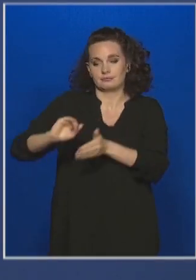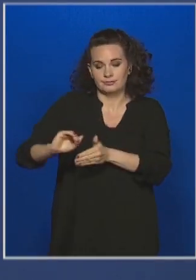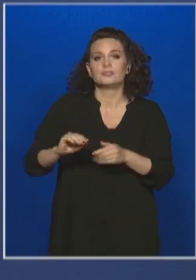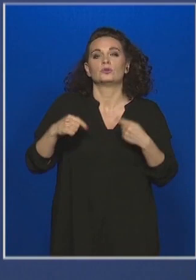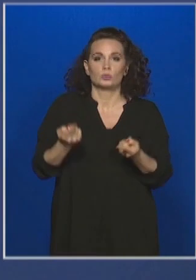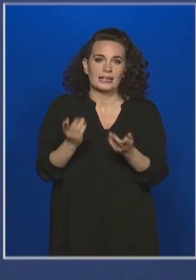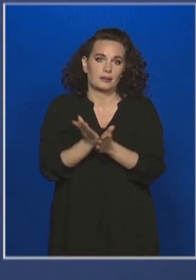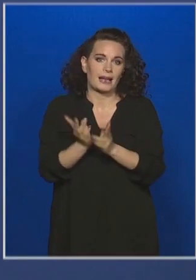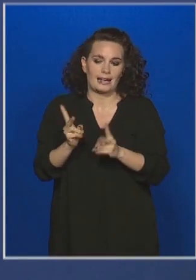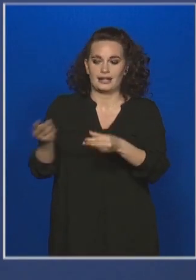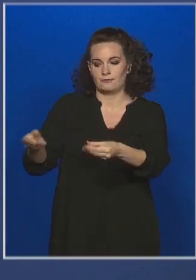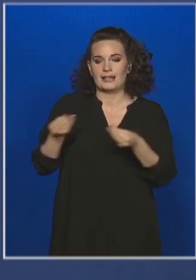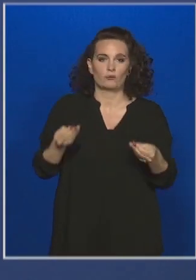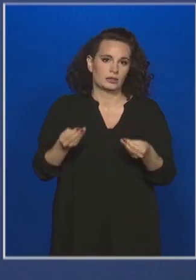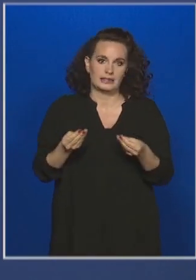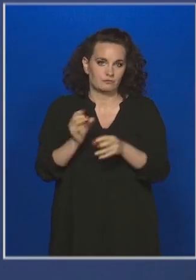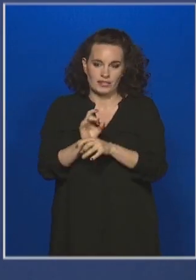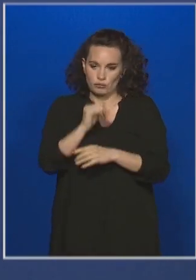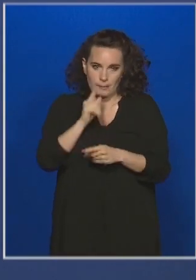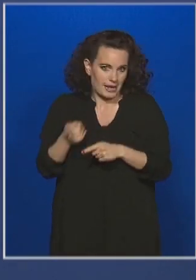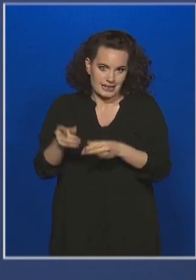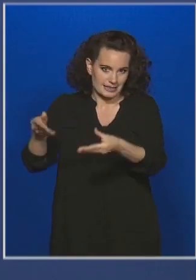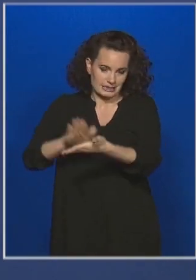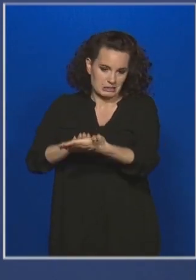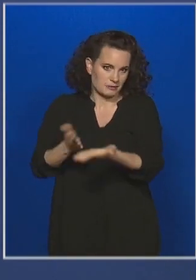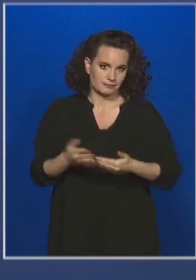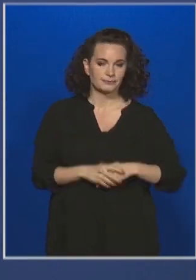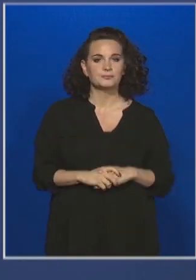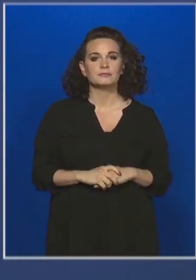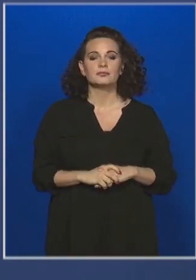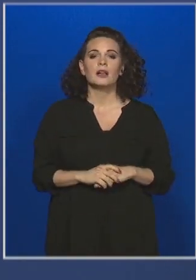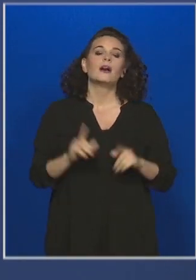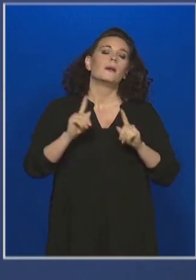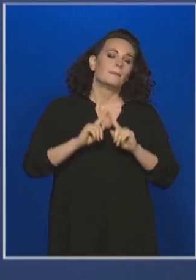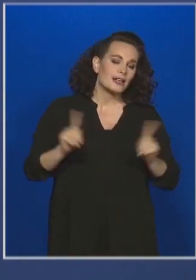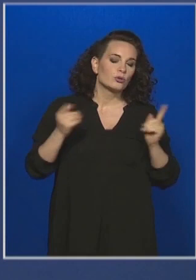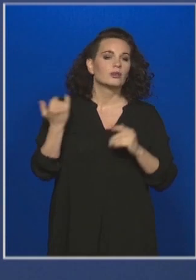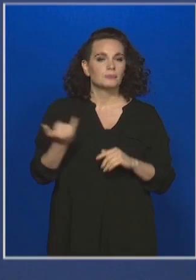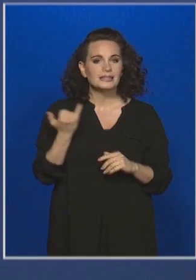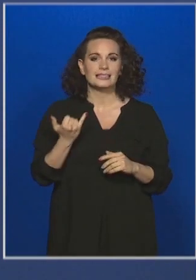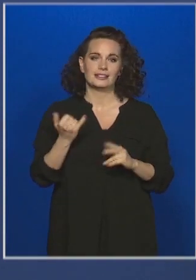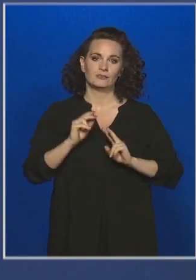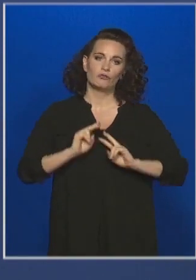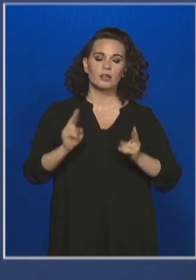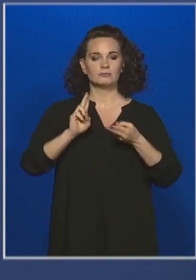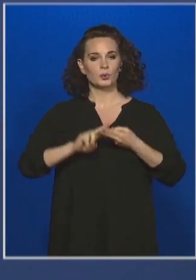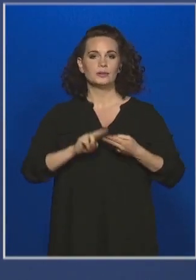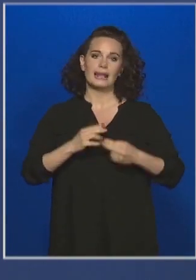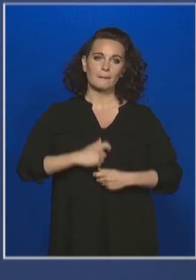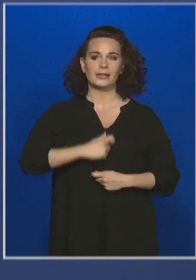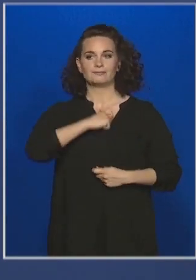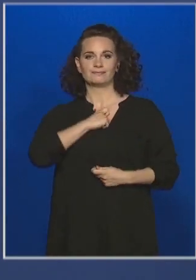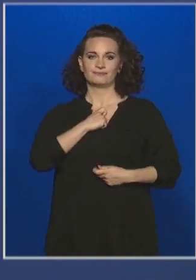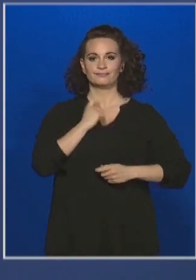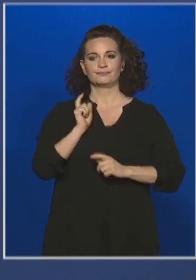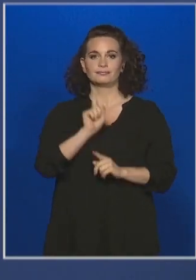kezelése. Fontos lehet talán az is, máskor megadjuk a módját, és az érettségi esetén ünnepi viselet, adott